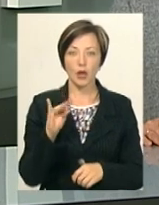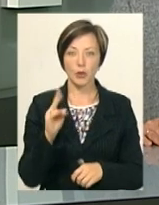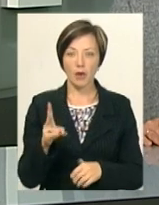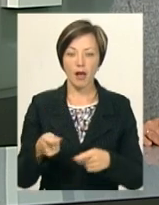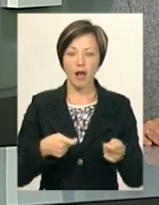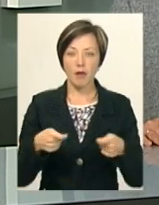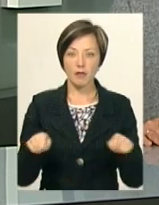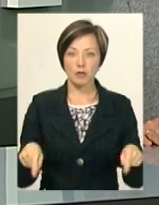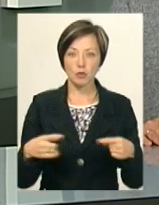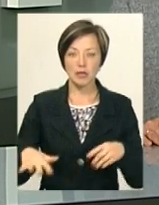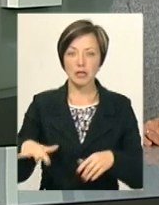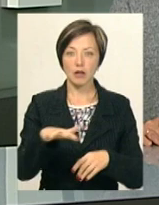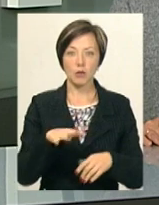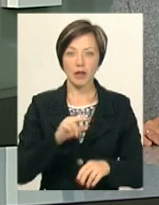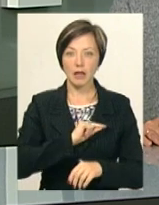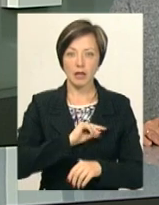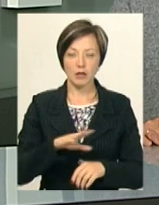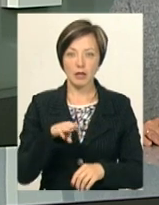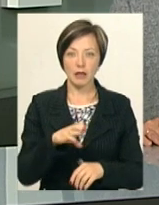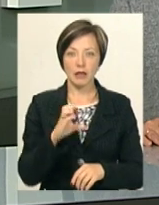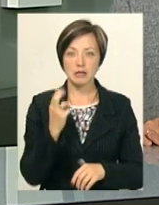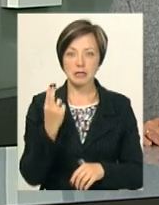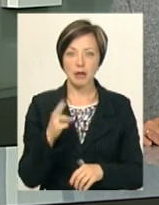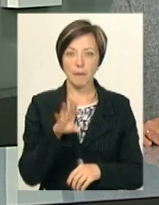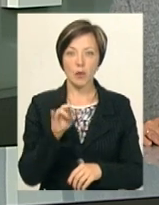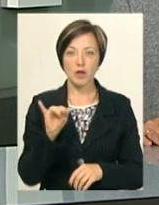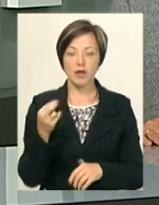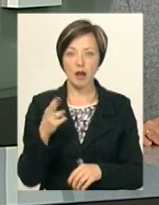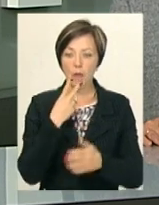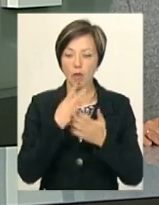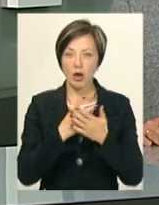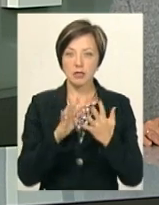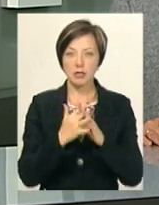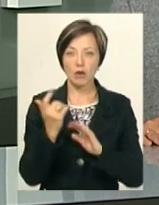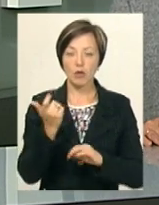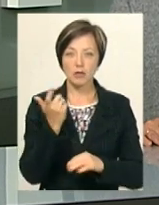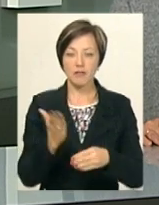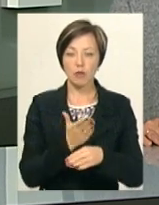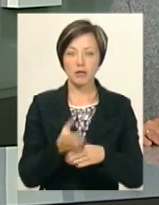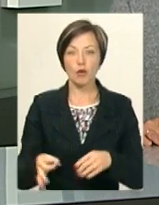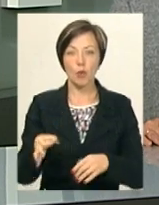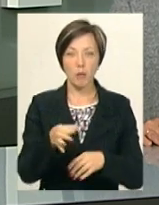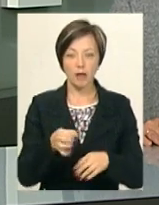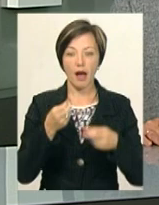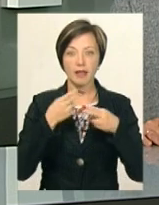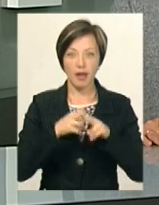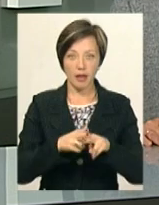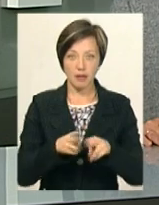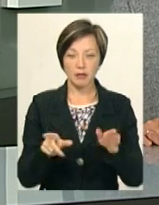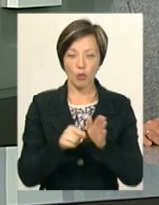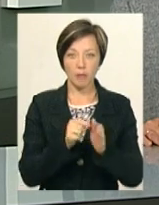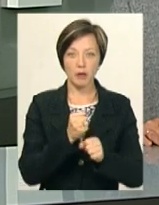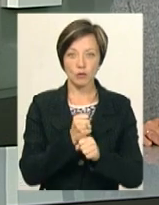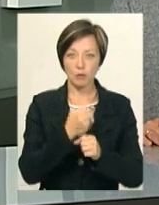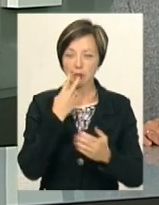влаштують на території недіючого ТСЦ «Поділля». Свою продукцію покажуть сільгосп, виробники області, а техніку, з якою працюють,